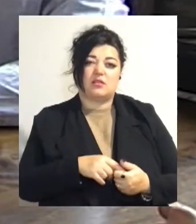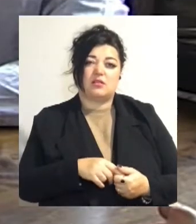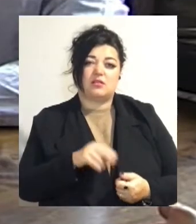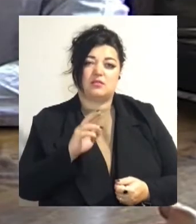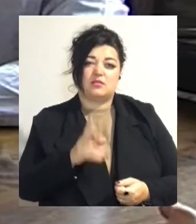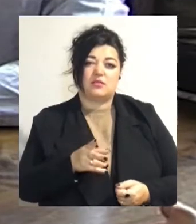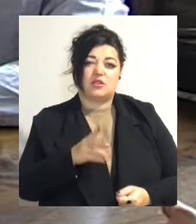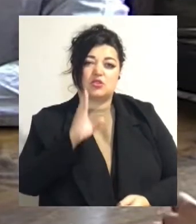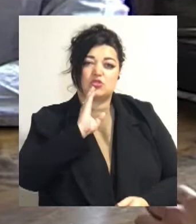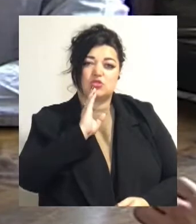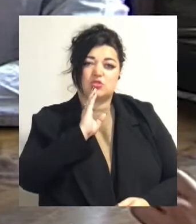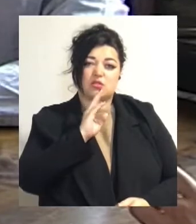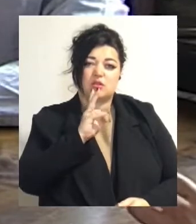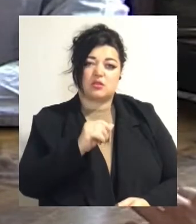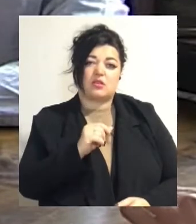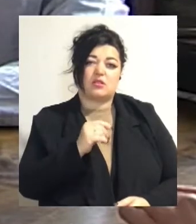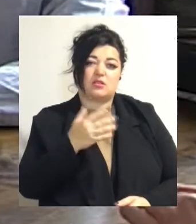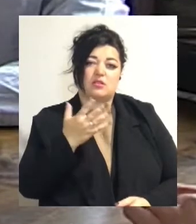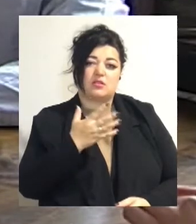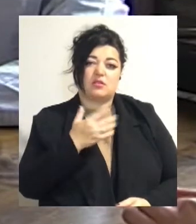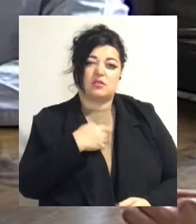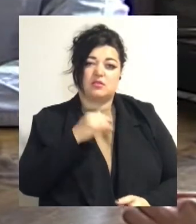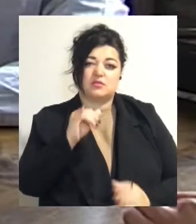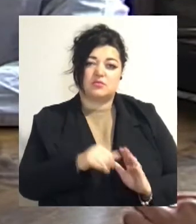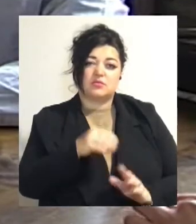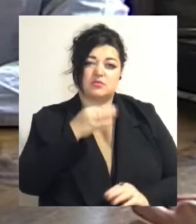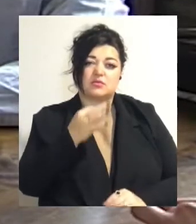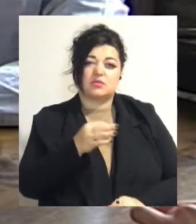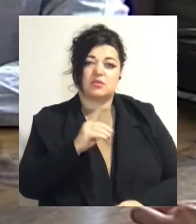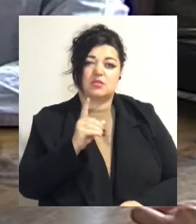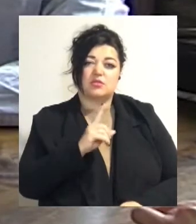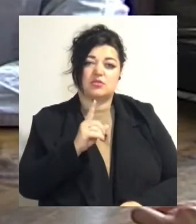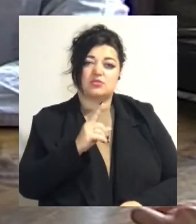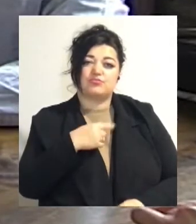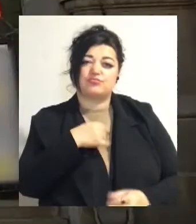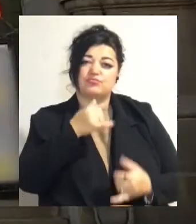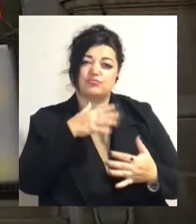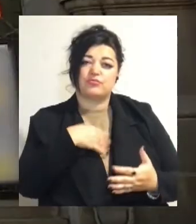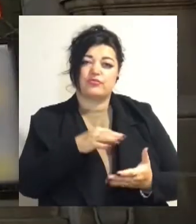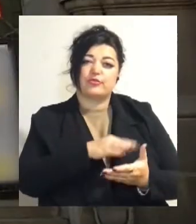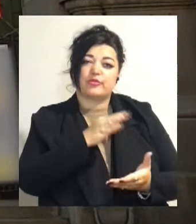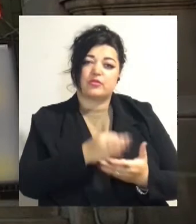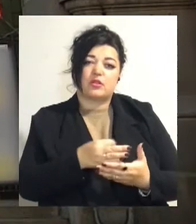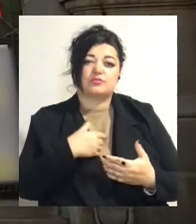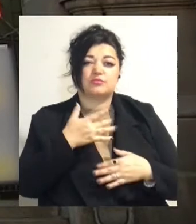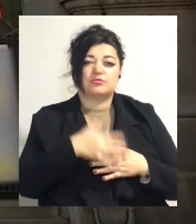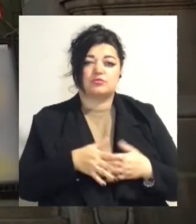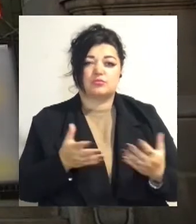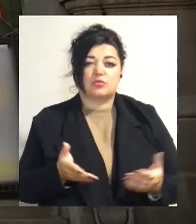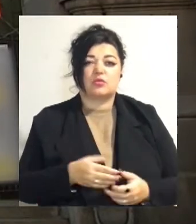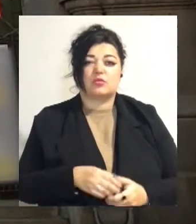Жінка, яка провіряла білети, сказала, ну добре, під мою відповідальність я вас пускаю. Ситуацію нам